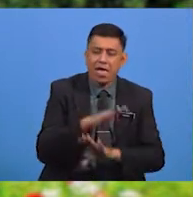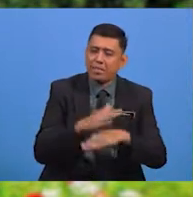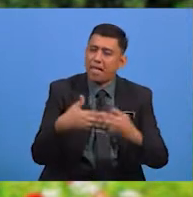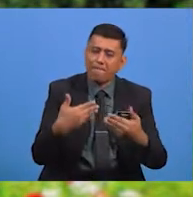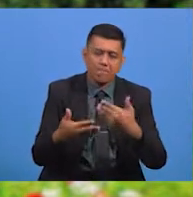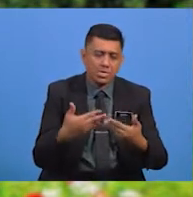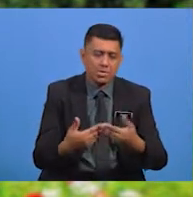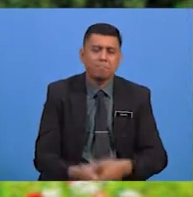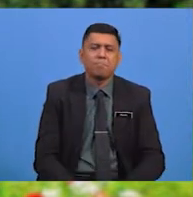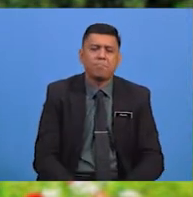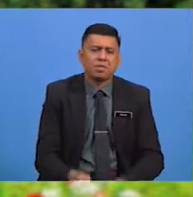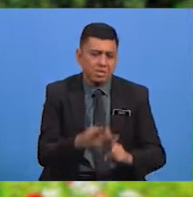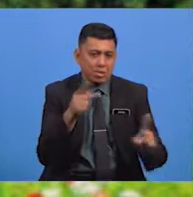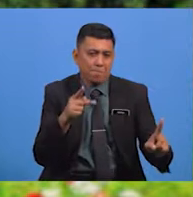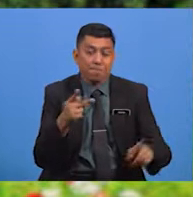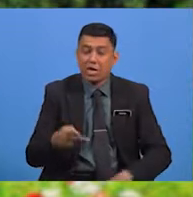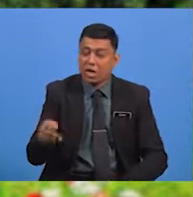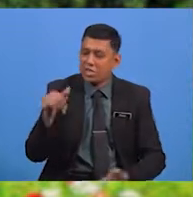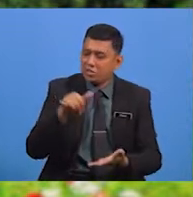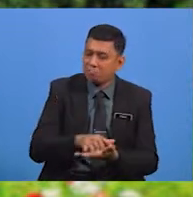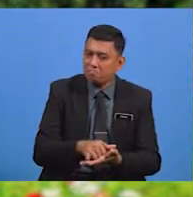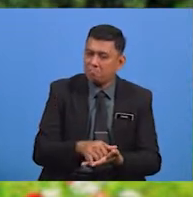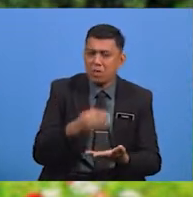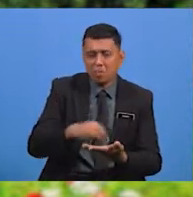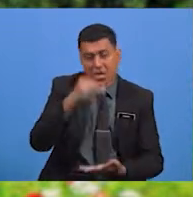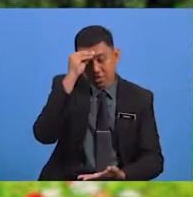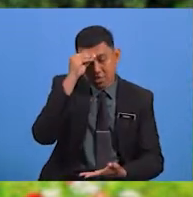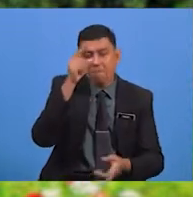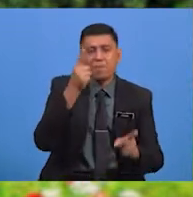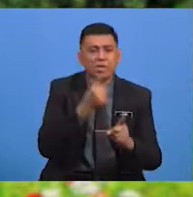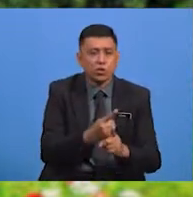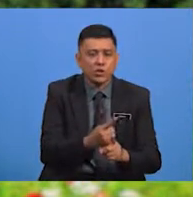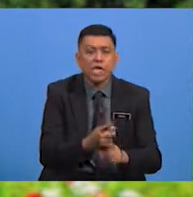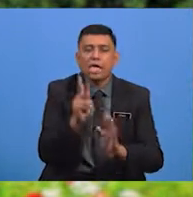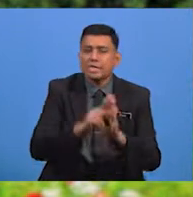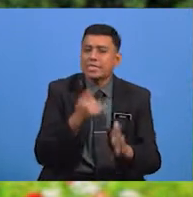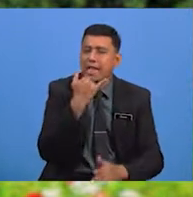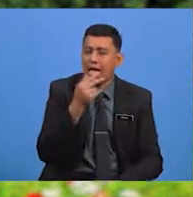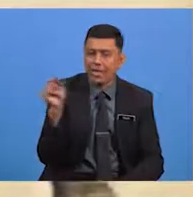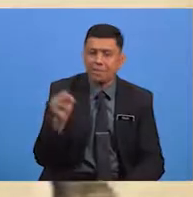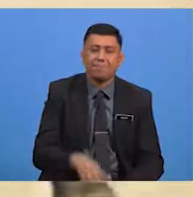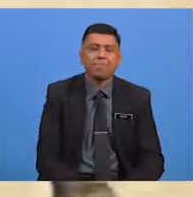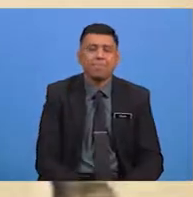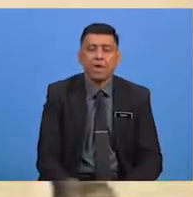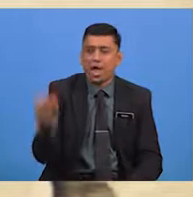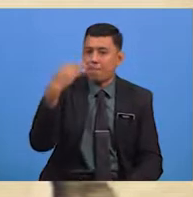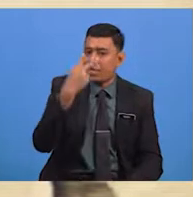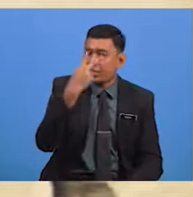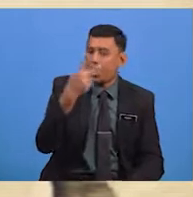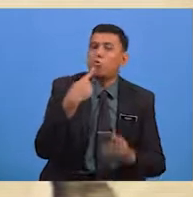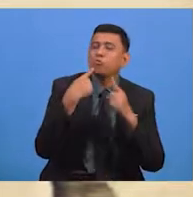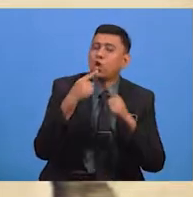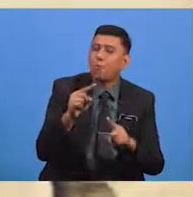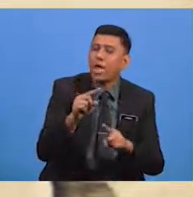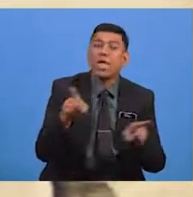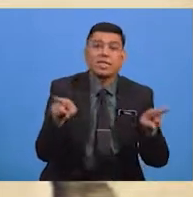Mengapa Daripada Perkara Itu Kita Belajar Membetulkan Kesilapan Mari Simak Jawapan